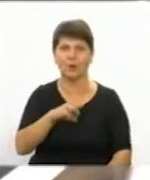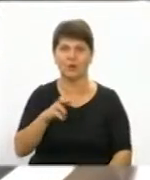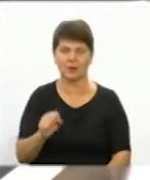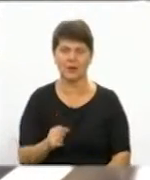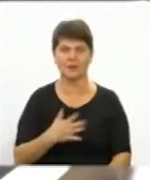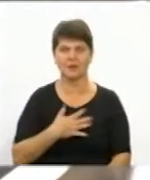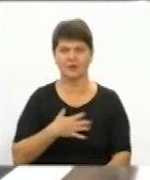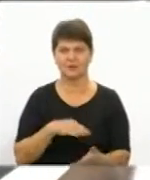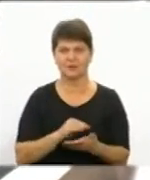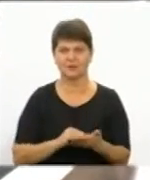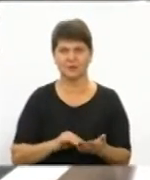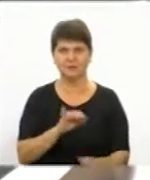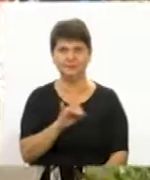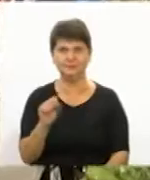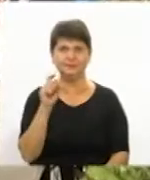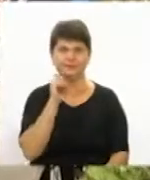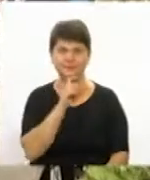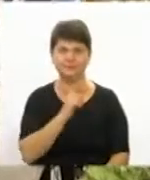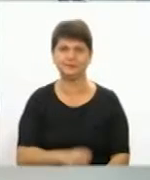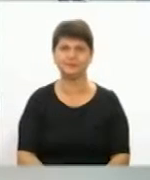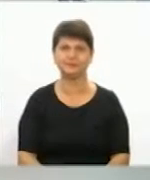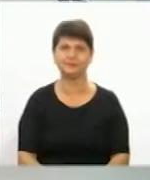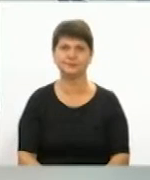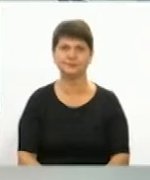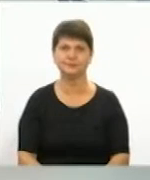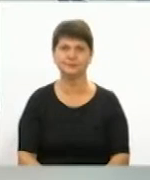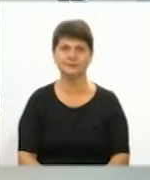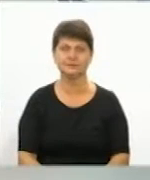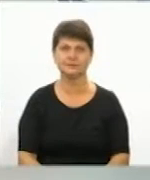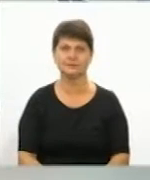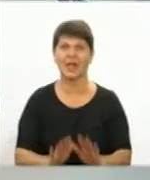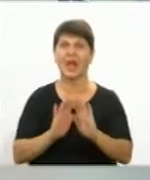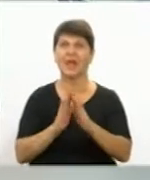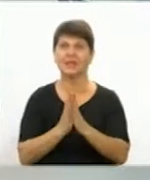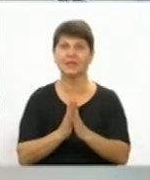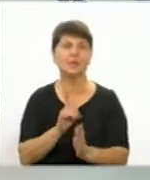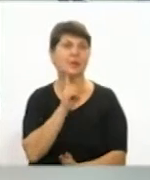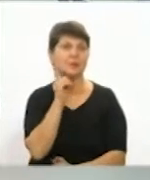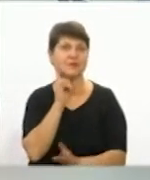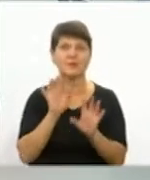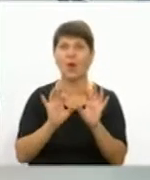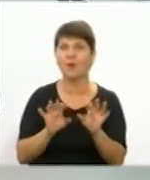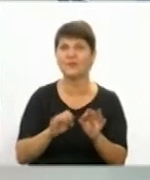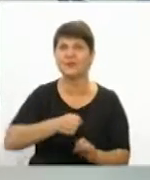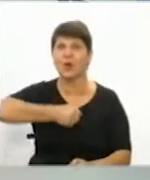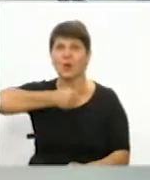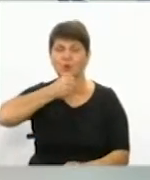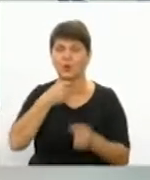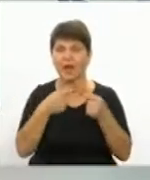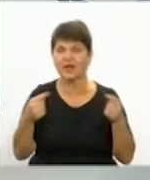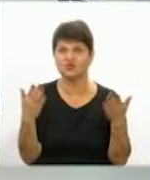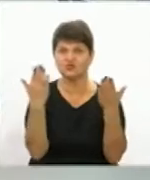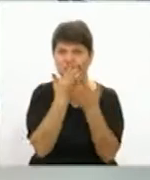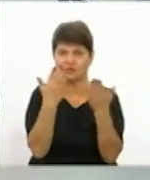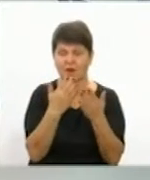Карбівська, Олександр Базюк. Новини на Суспільному. Вінниця. Книги про підлітків, оповідання для дорослих та іншу літературу